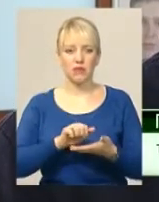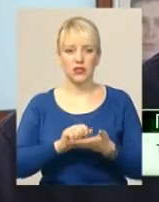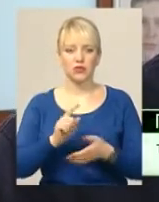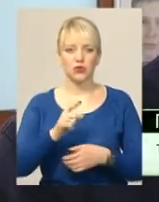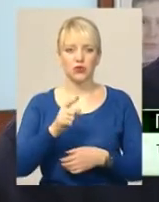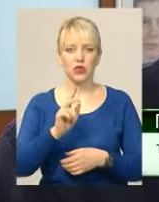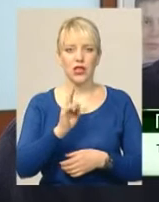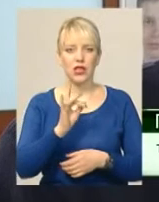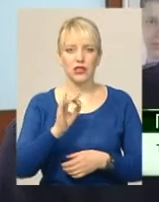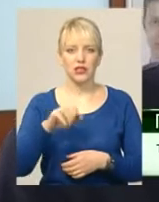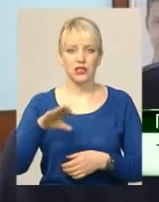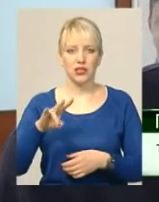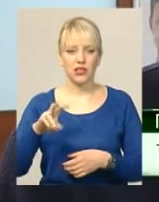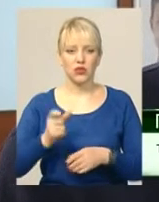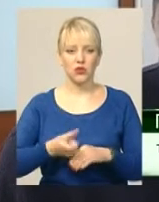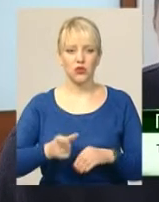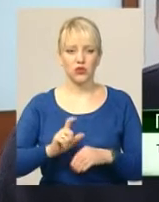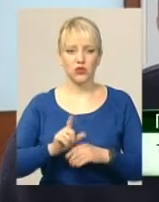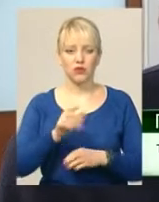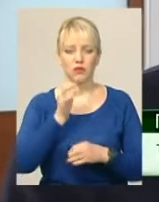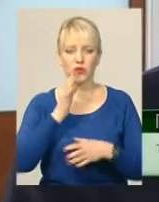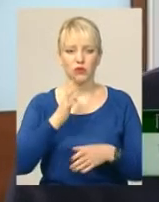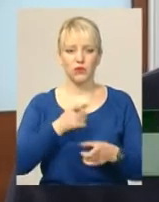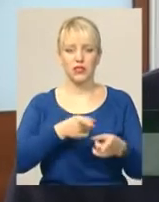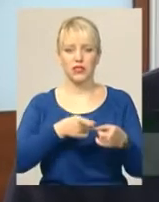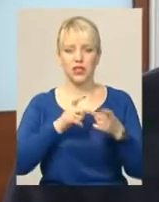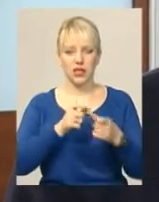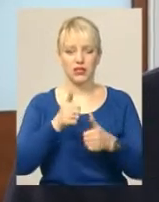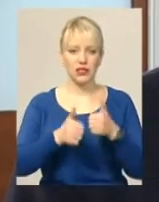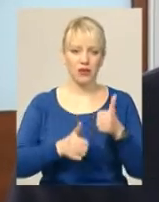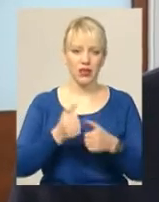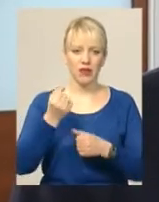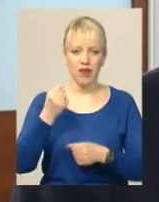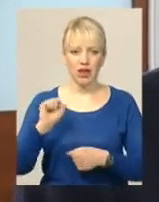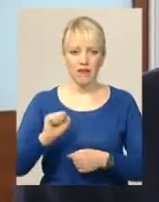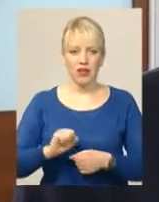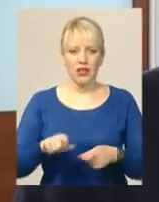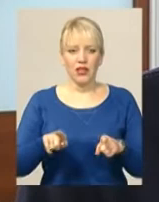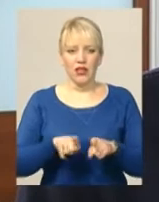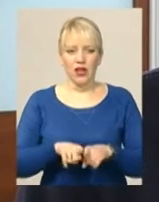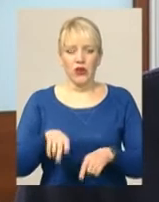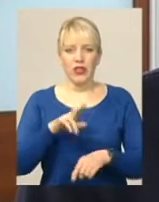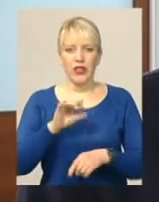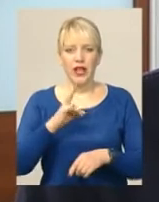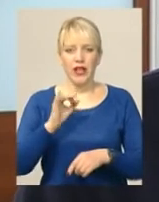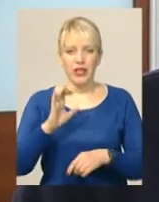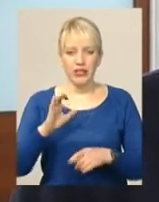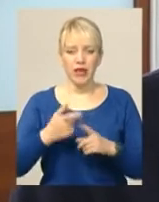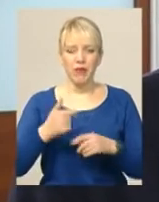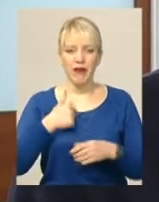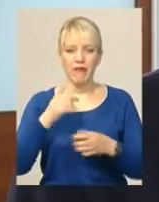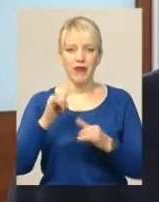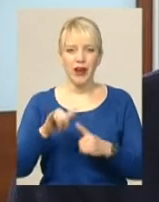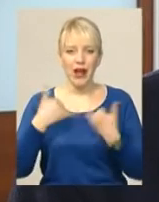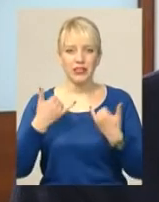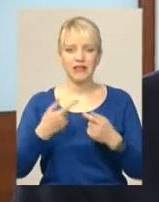тому що Кристина дуже їй подобалось тренуватися, змагатися, вигравати. Також і Денису. Денис мене ще вразив і